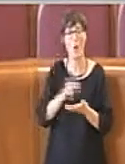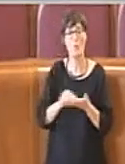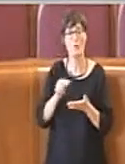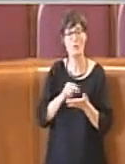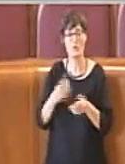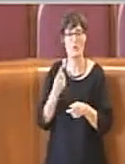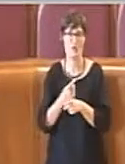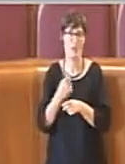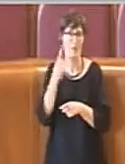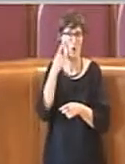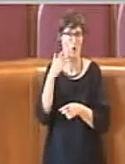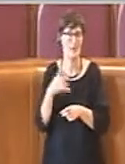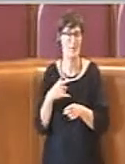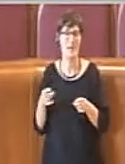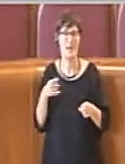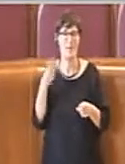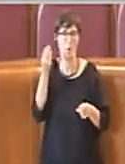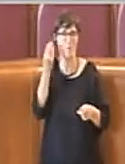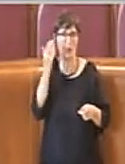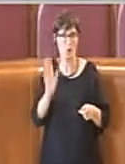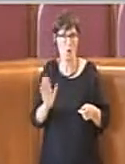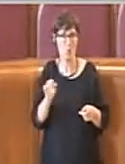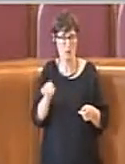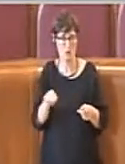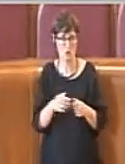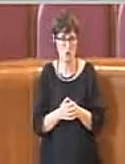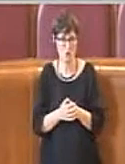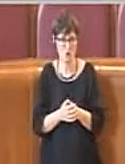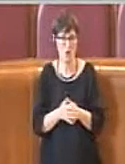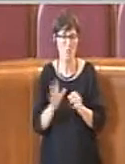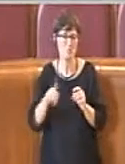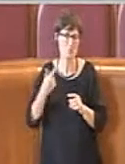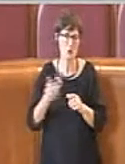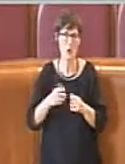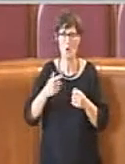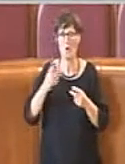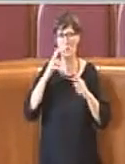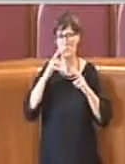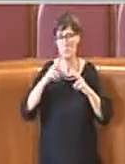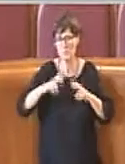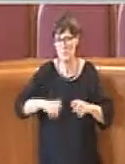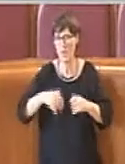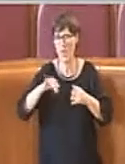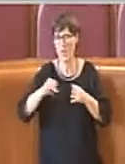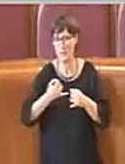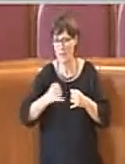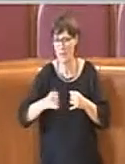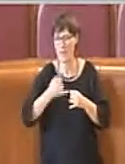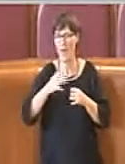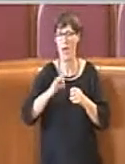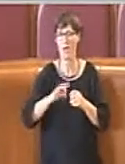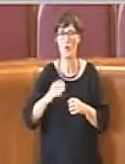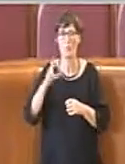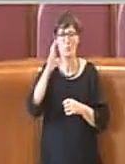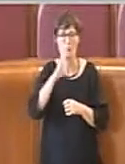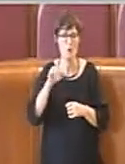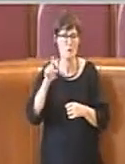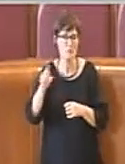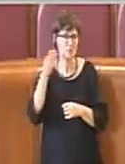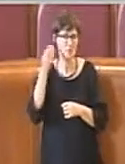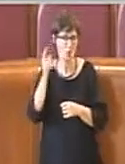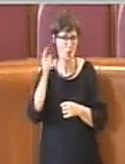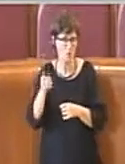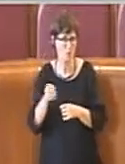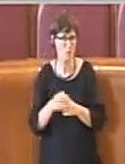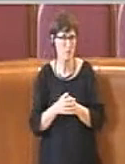giudizi. Noi esamineremo nel dettaglio tutte queste osservazioni, ma poi